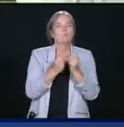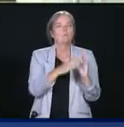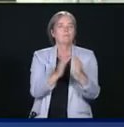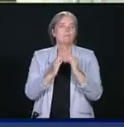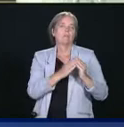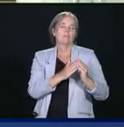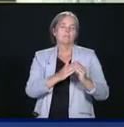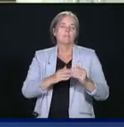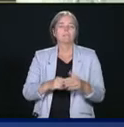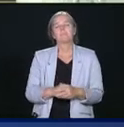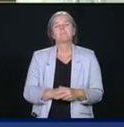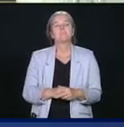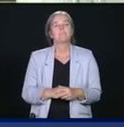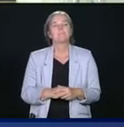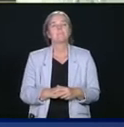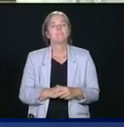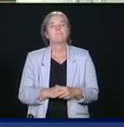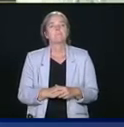Au Canada,